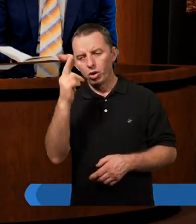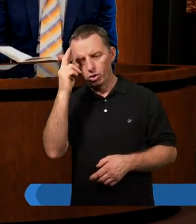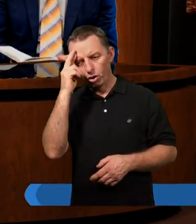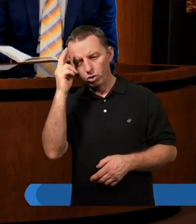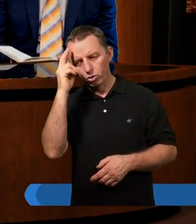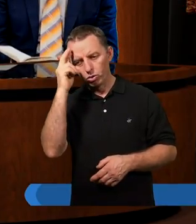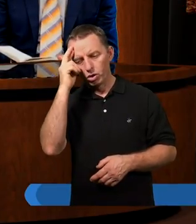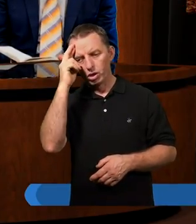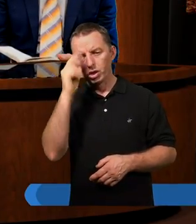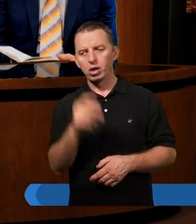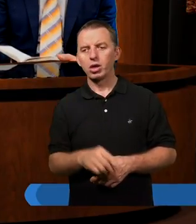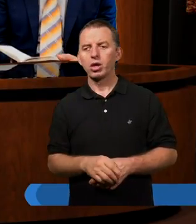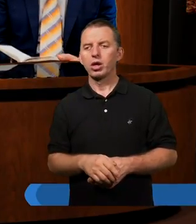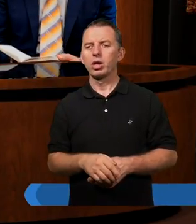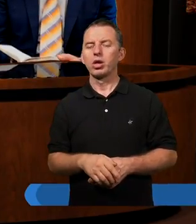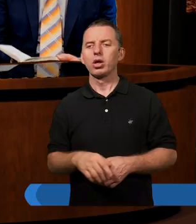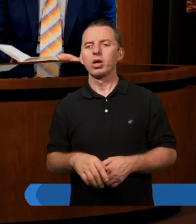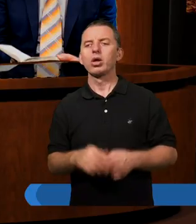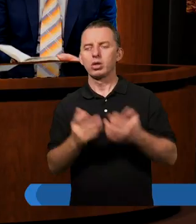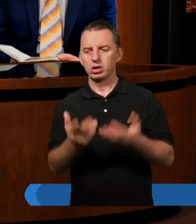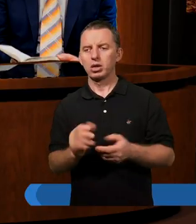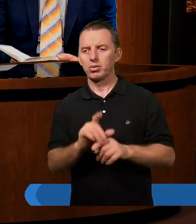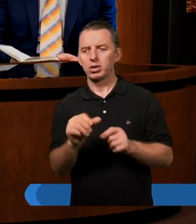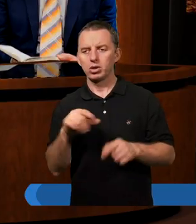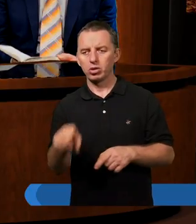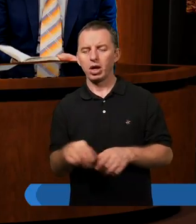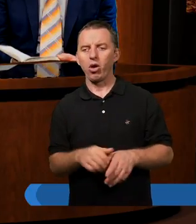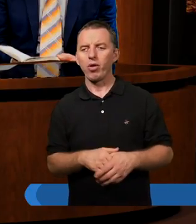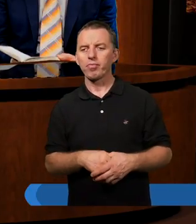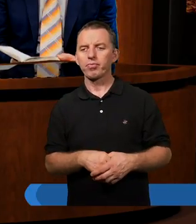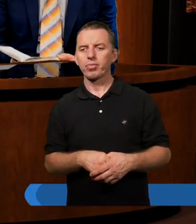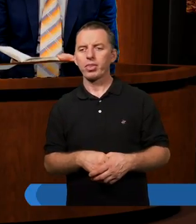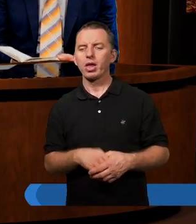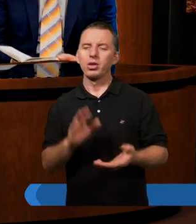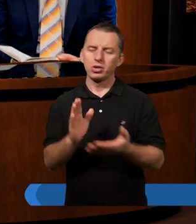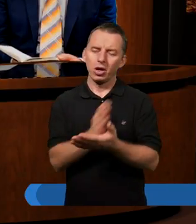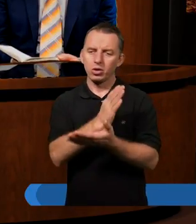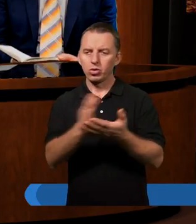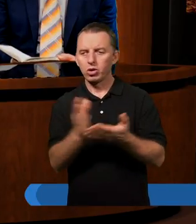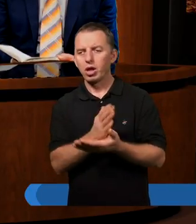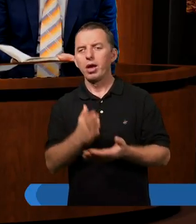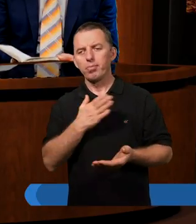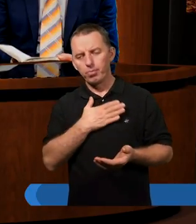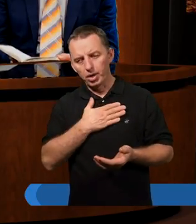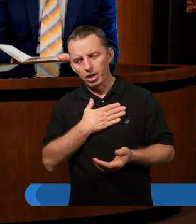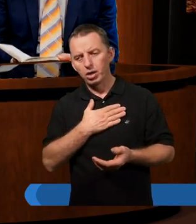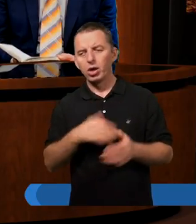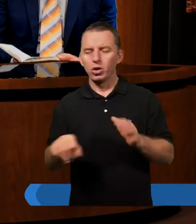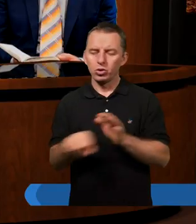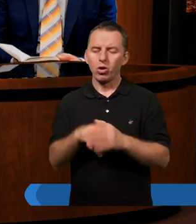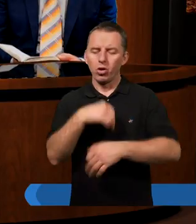Zresztą on miał zdolność do tego, talent do tego. Niektórzy mają bardziej do pracy takiej